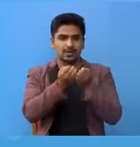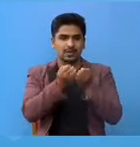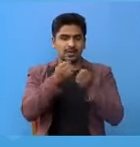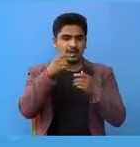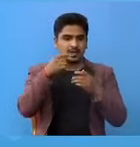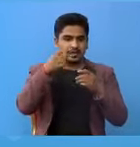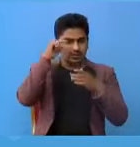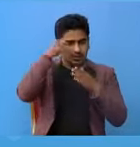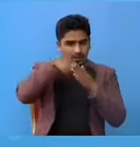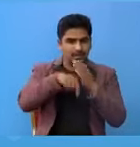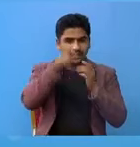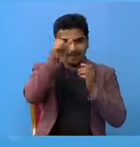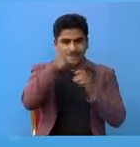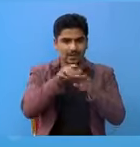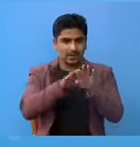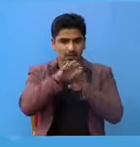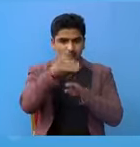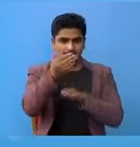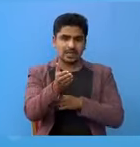संभेदन सिल